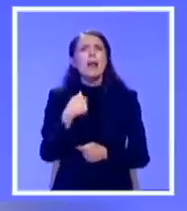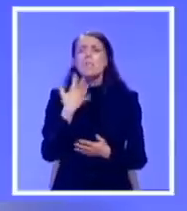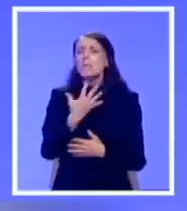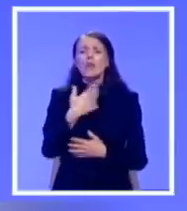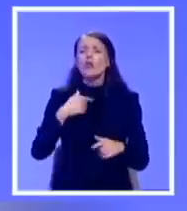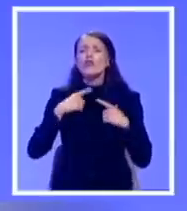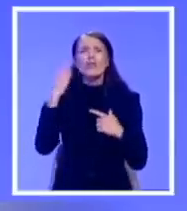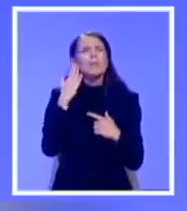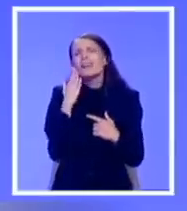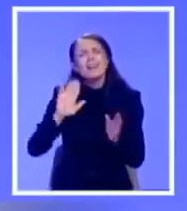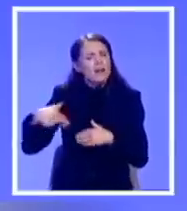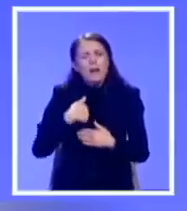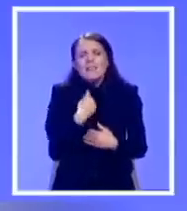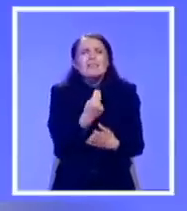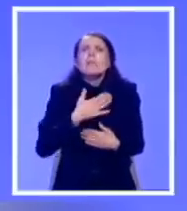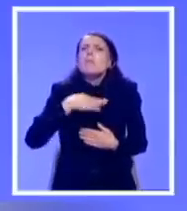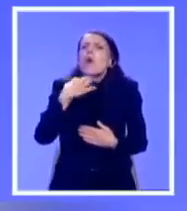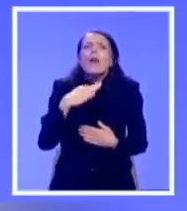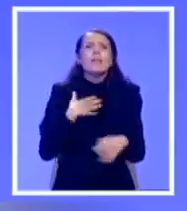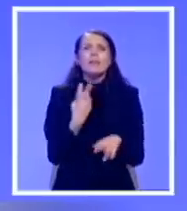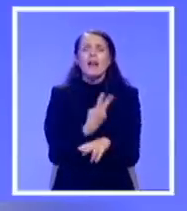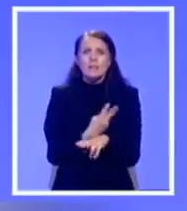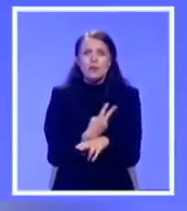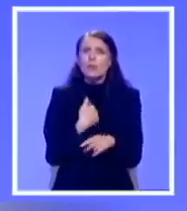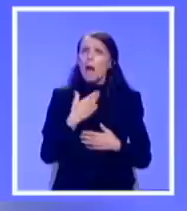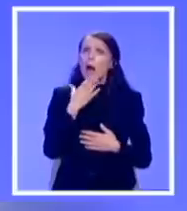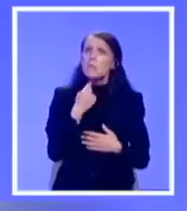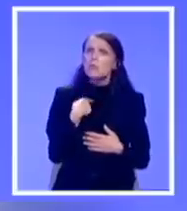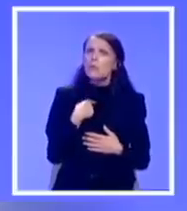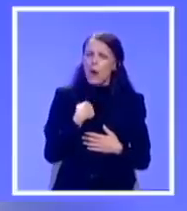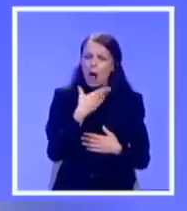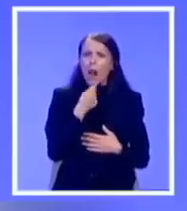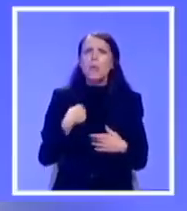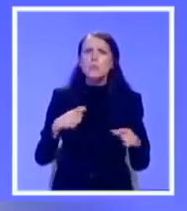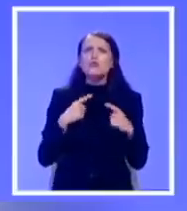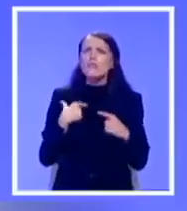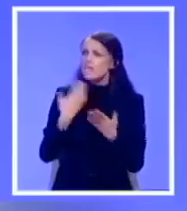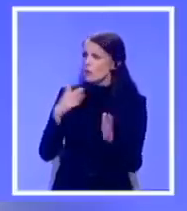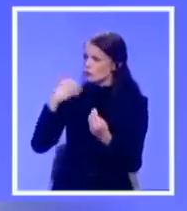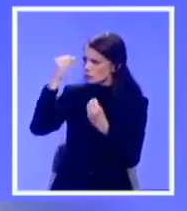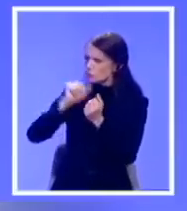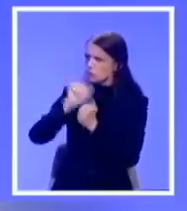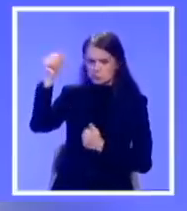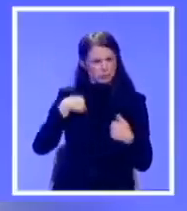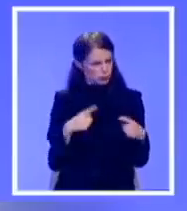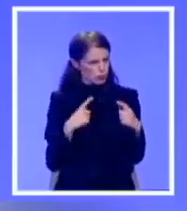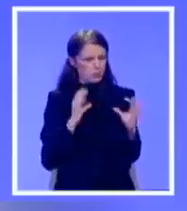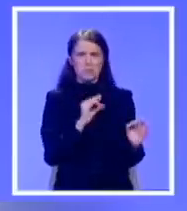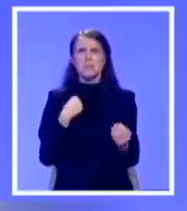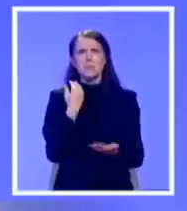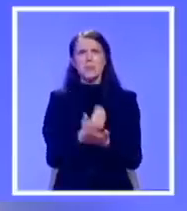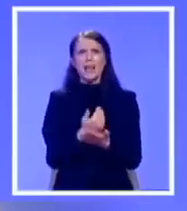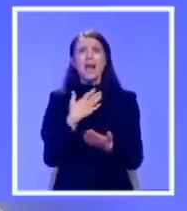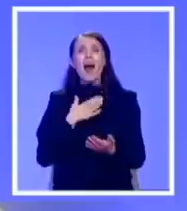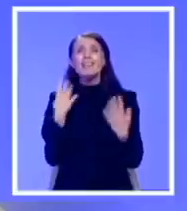Ja nemam drugu zemlju, nemam drugi život. Da vam kažem jedna stvar. Ja jako lepo živim od svog posla za koje sam se školova. Međutim, 90% mojih prijatelja nema pare